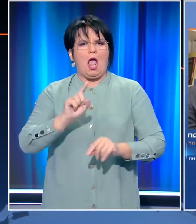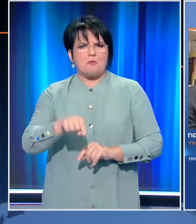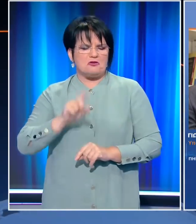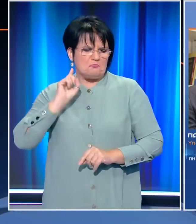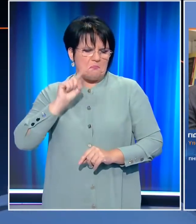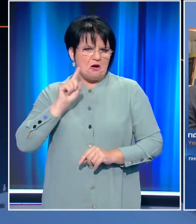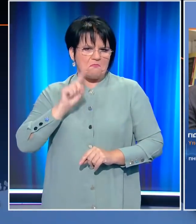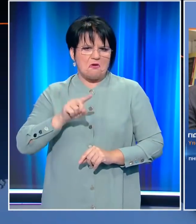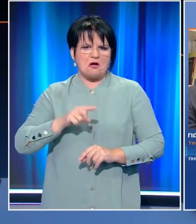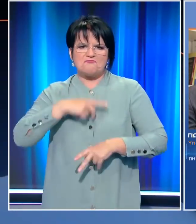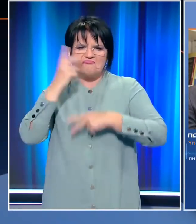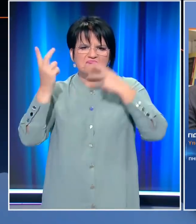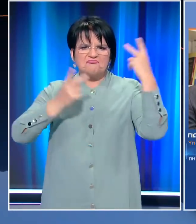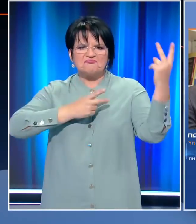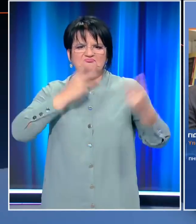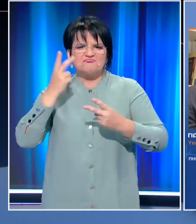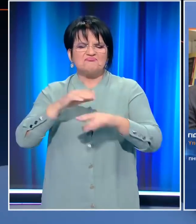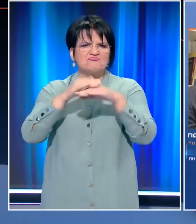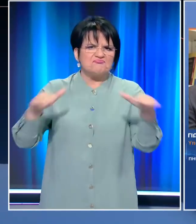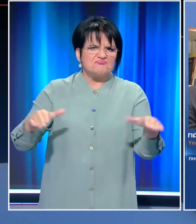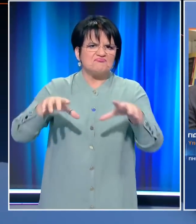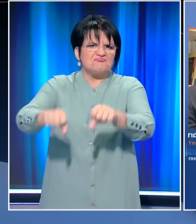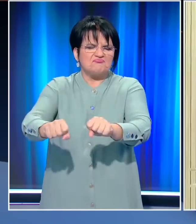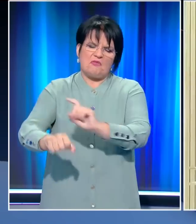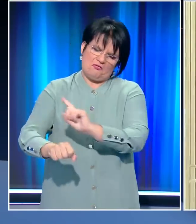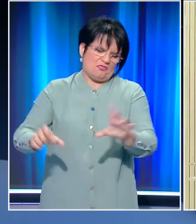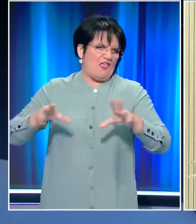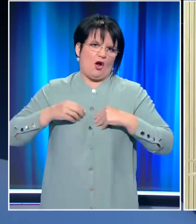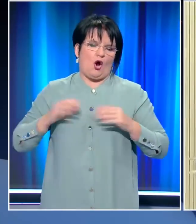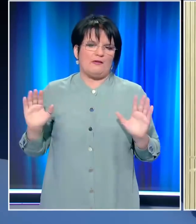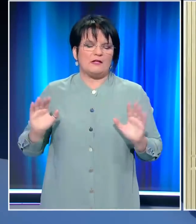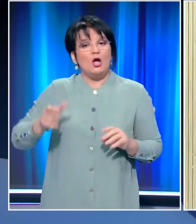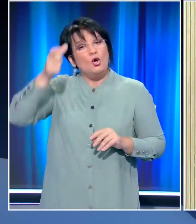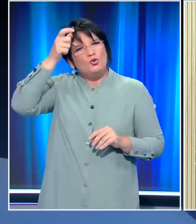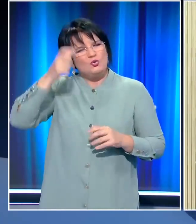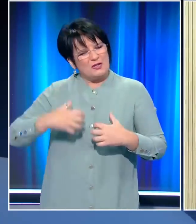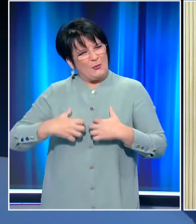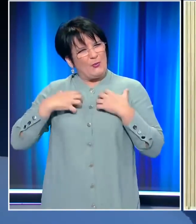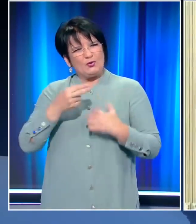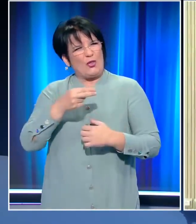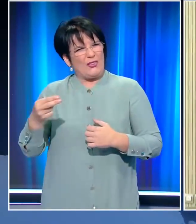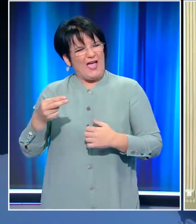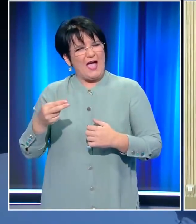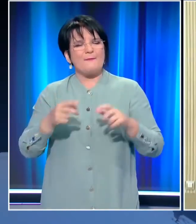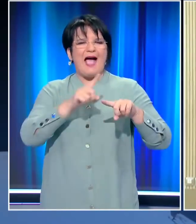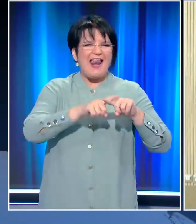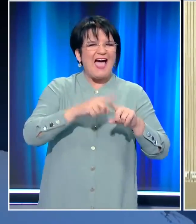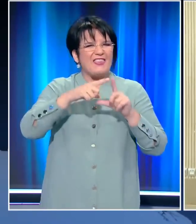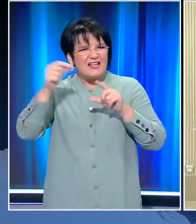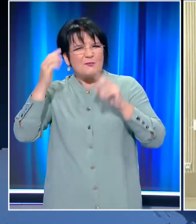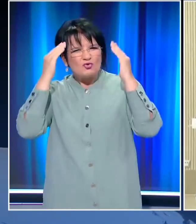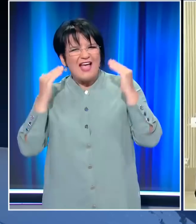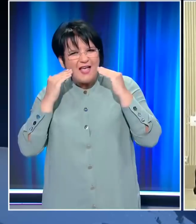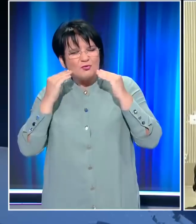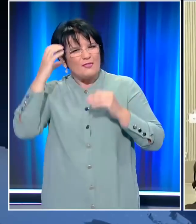απολύτως δημιουργία τετελεσμένου ή κεκτημένου. Στην Άγκυρα προκάλεσε ενόχληση τριμερής Ελλάδας, Κύπουρ και